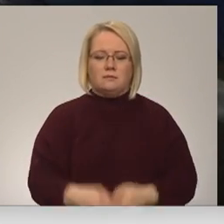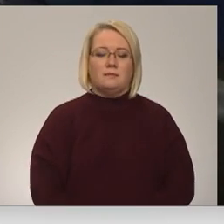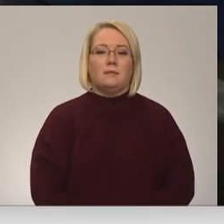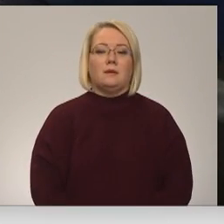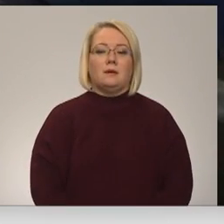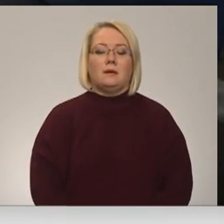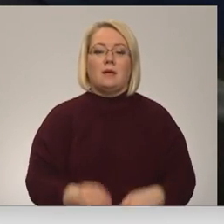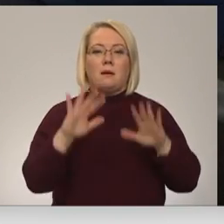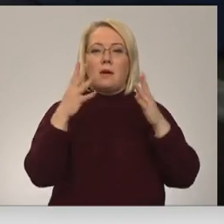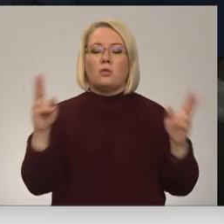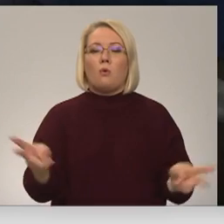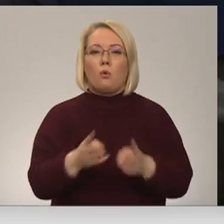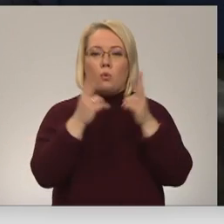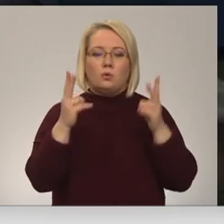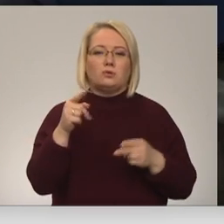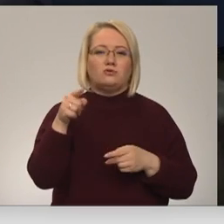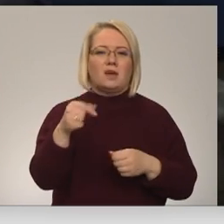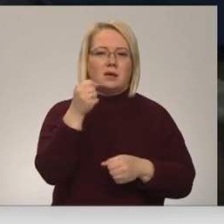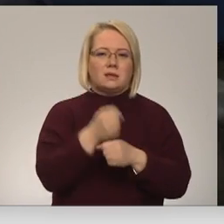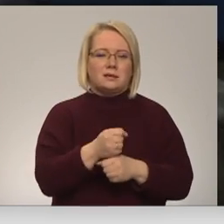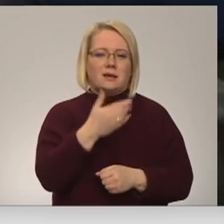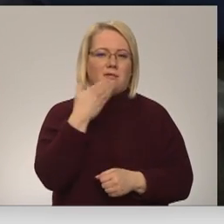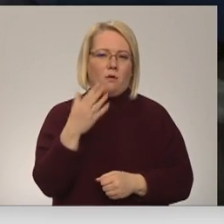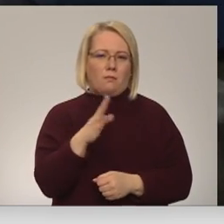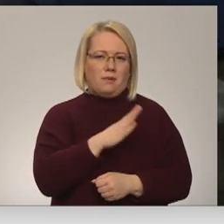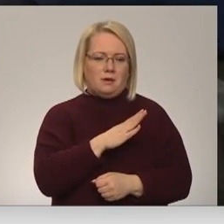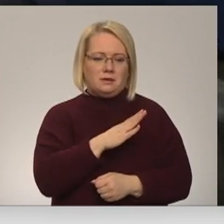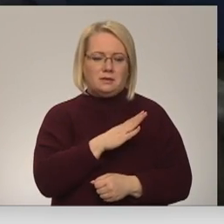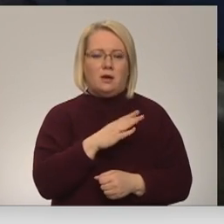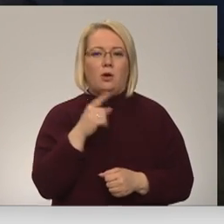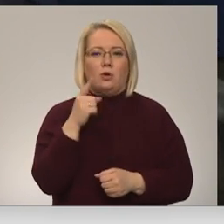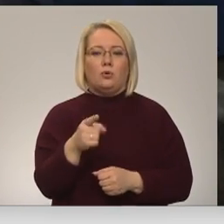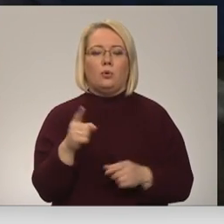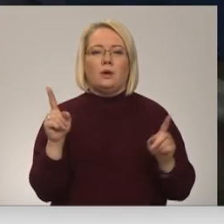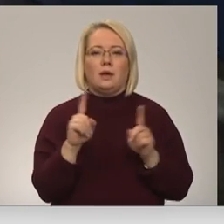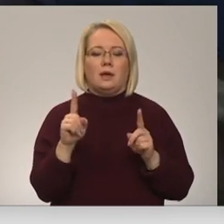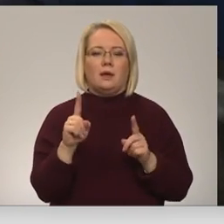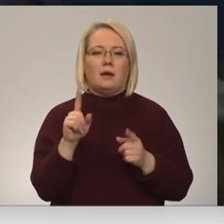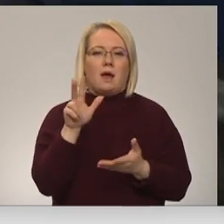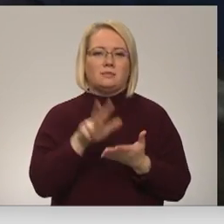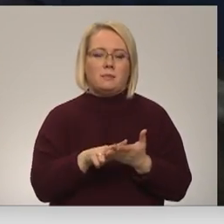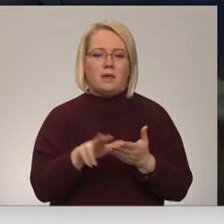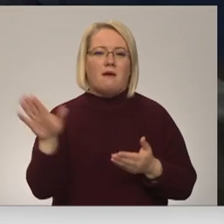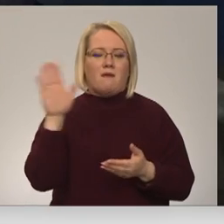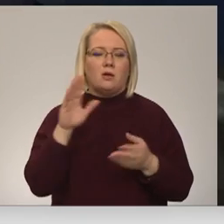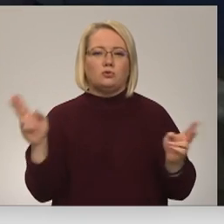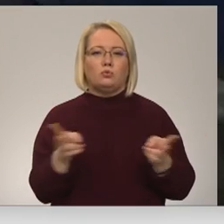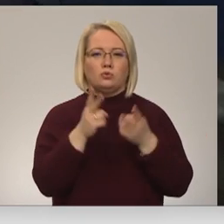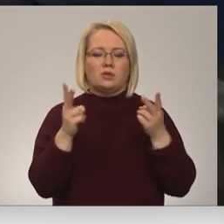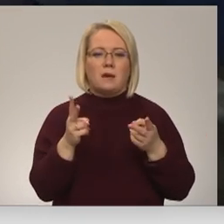Bet ugunsgrēks koģenerācijas stacijā nav bijis. To arī apstiprināja valsts uguns cēzības